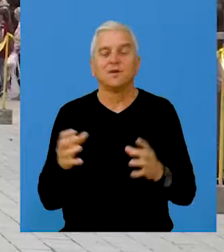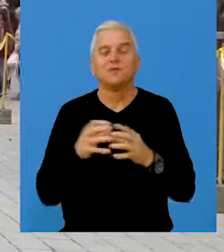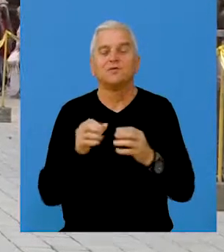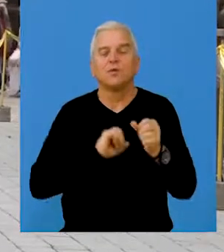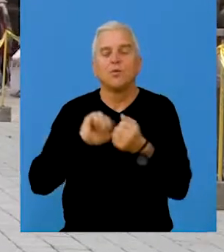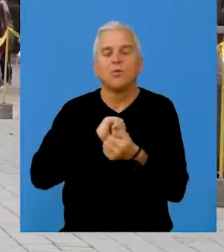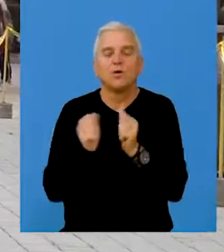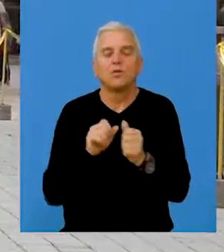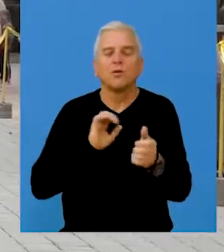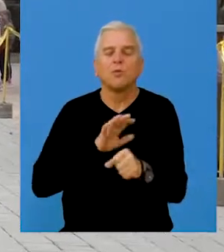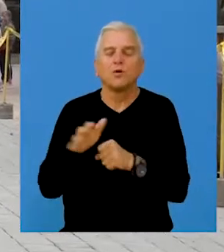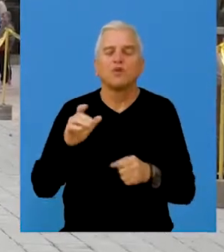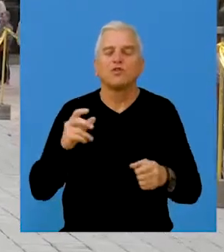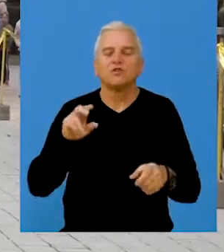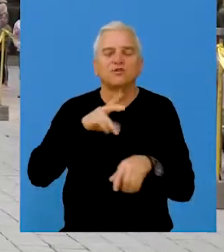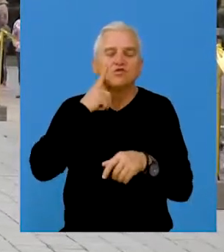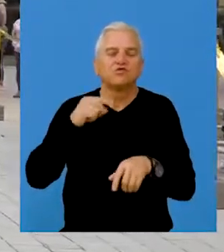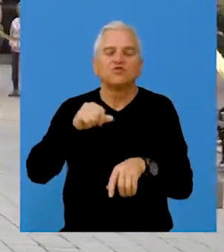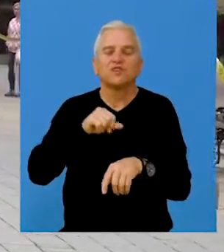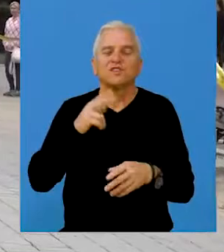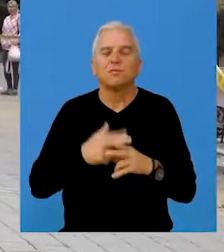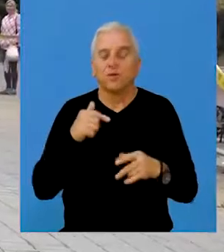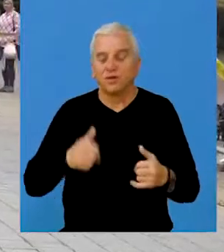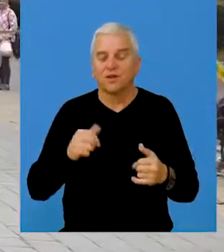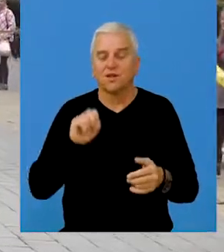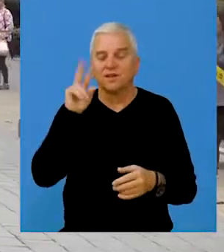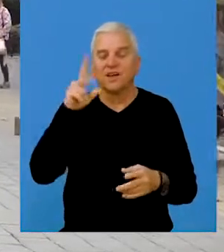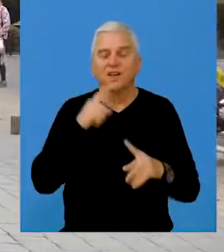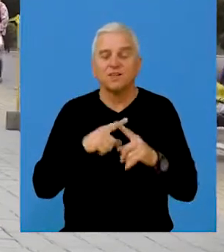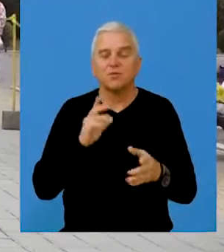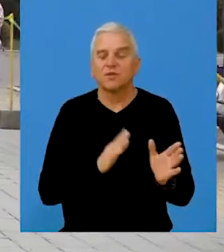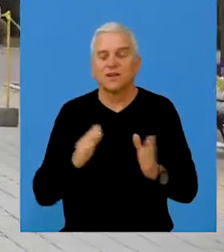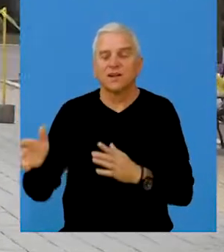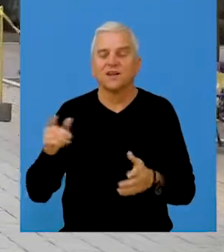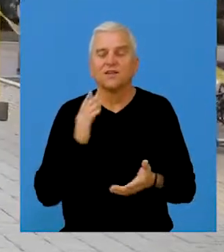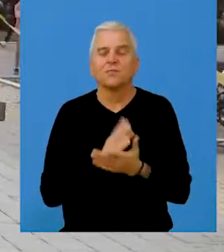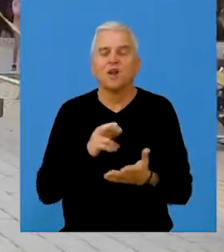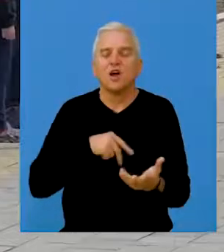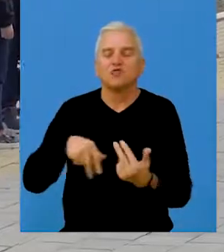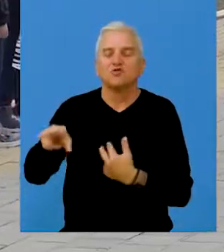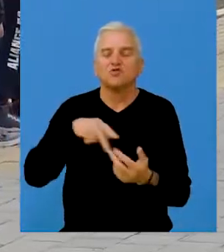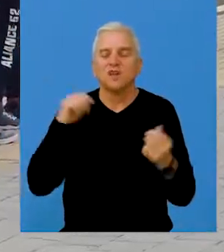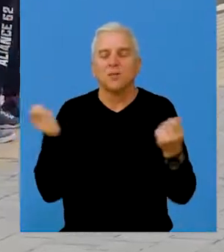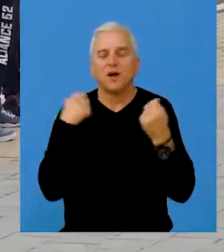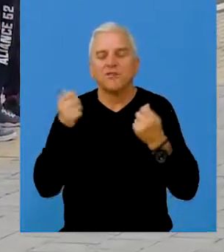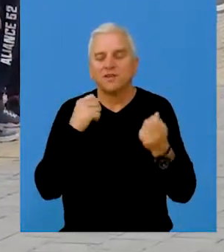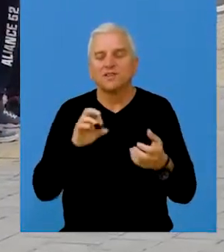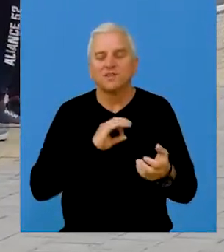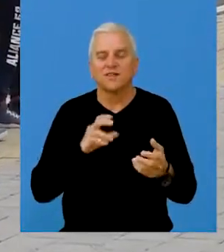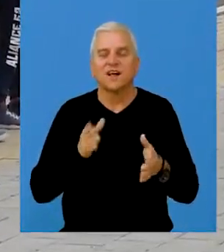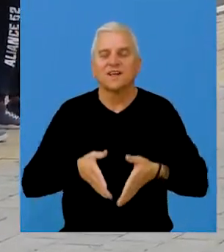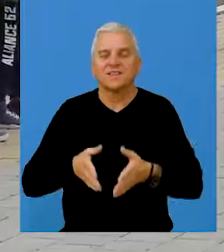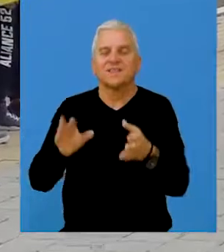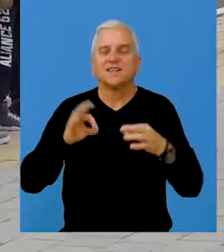Društvo za borbu protiv šećerne bolesti opštine Bečej danac je 13. put za redom održalo tradicionalnu manifestaciju